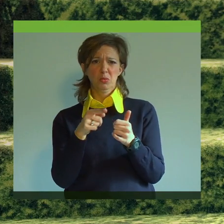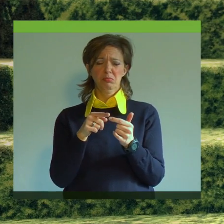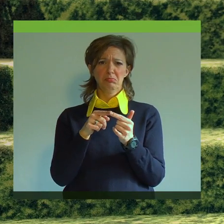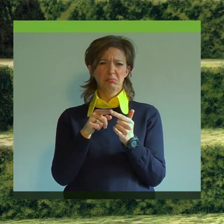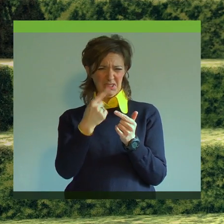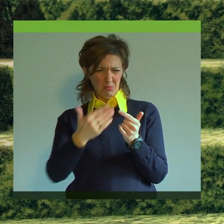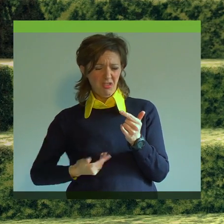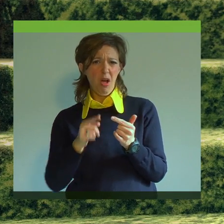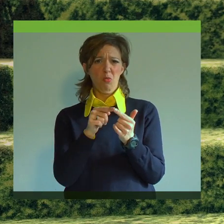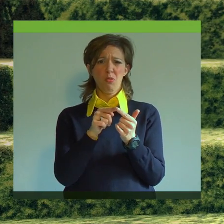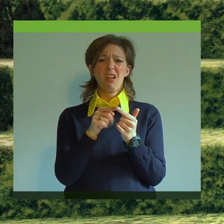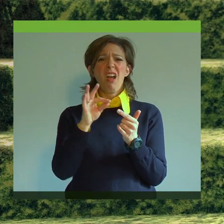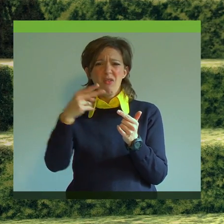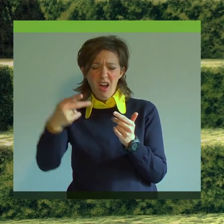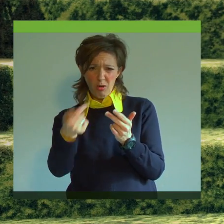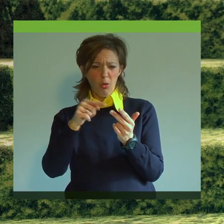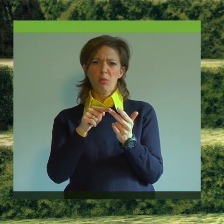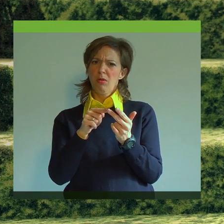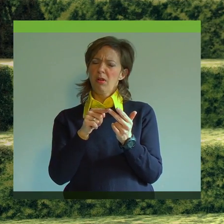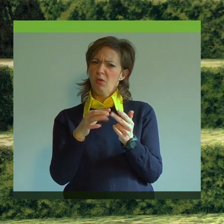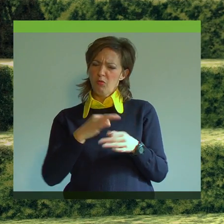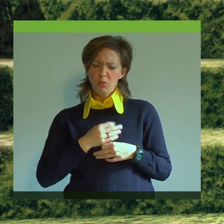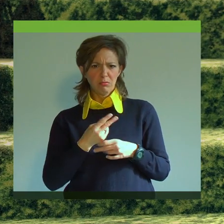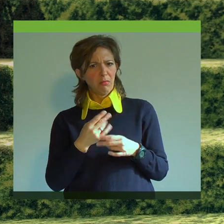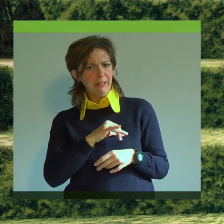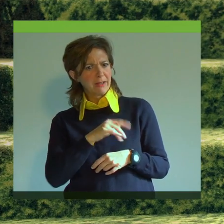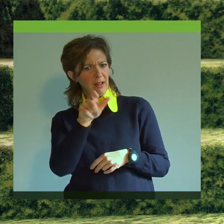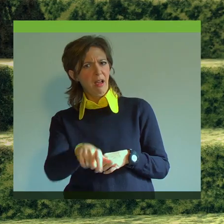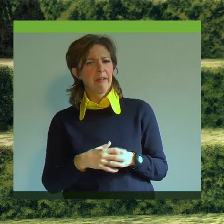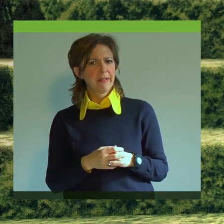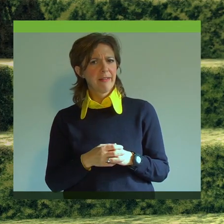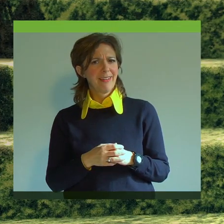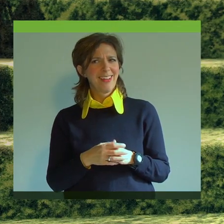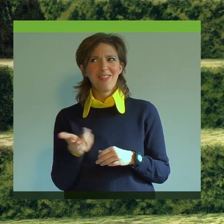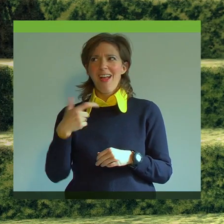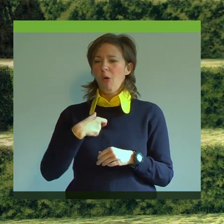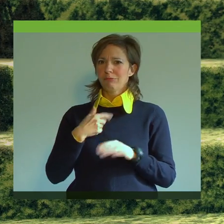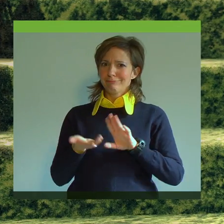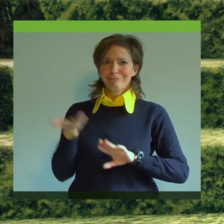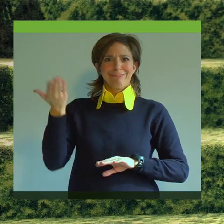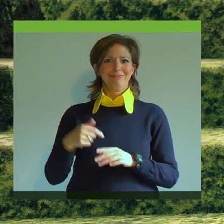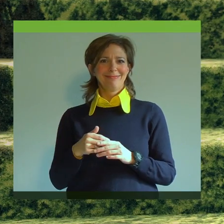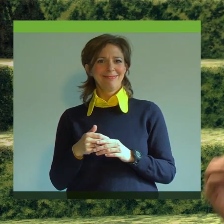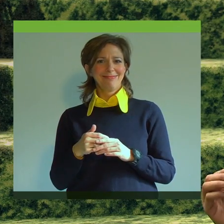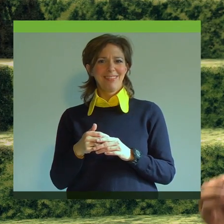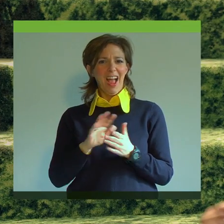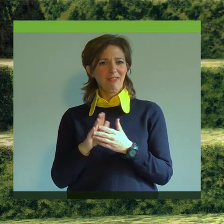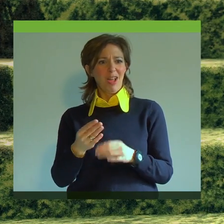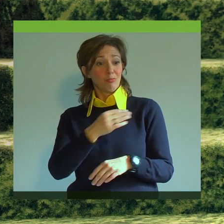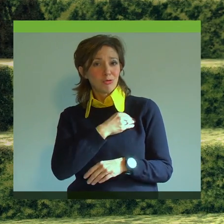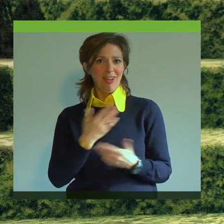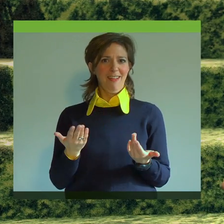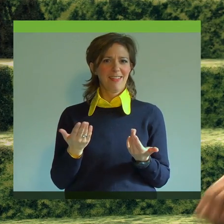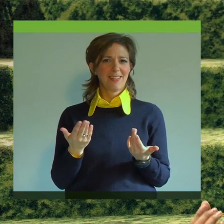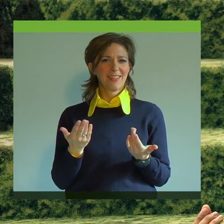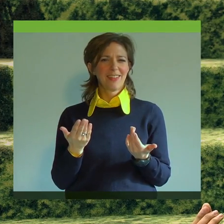Migrationshintergrund als Frau von der Fachhochschule bist du interessant für uns und da quasi wie so ein Upgrade verschafft, indem man das